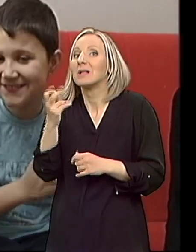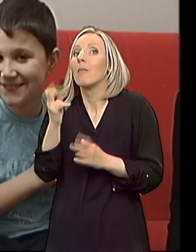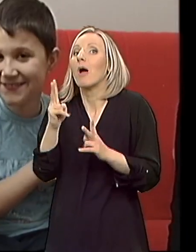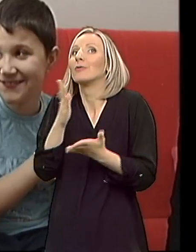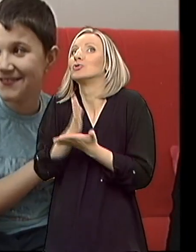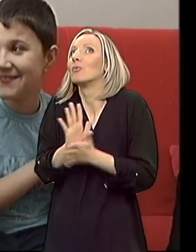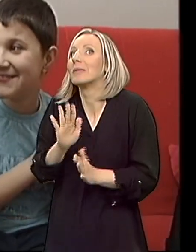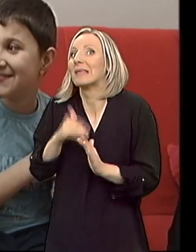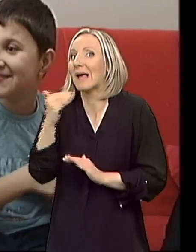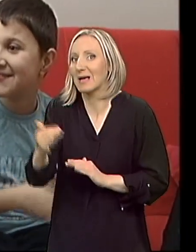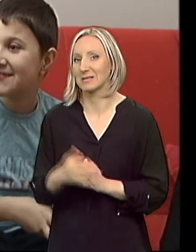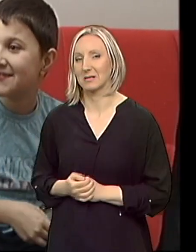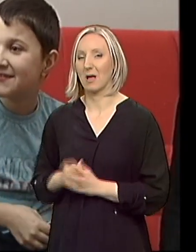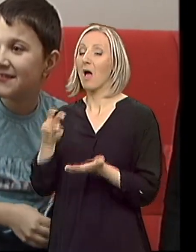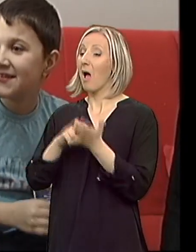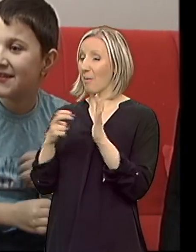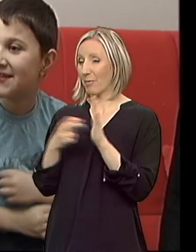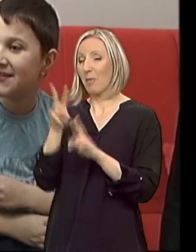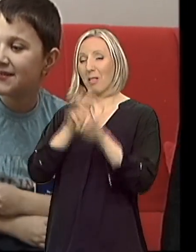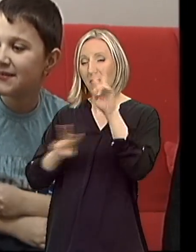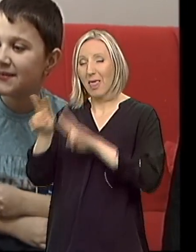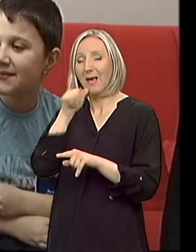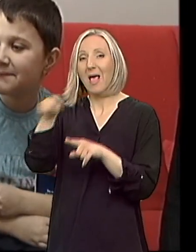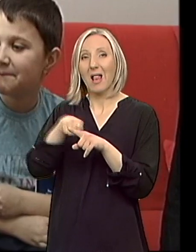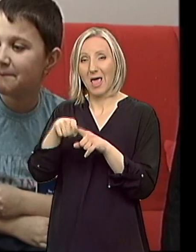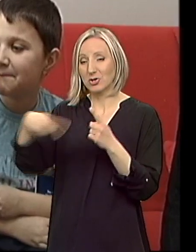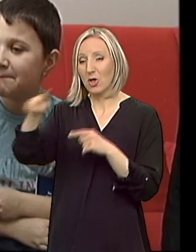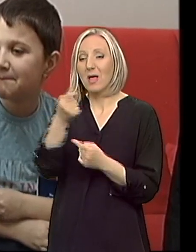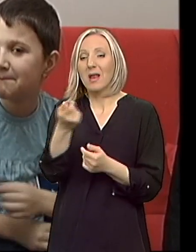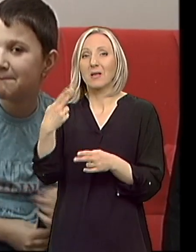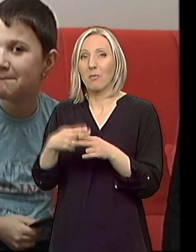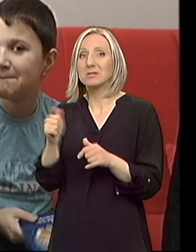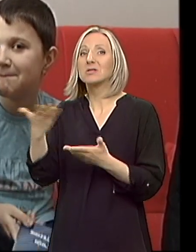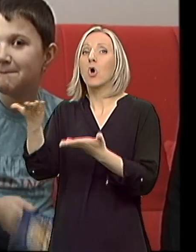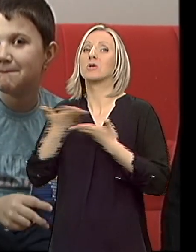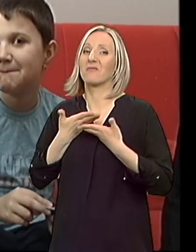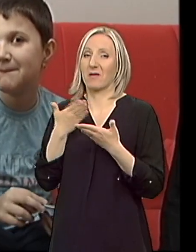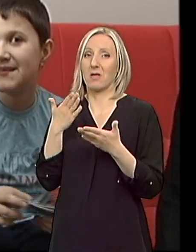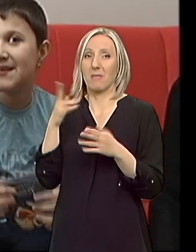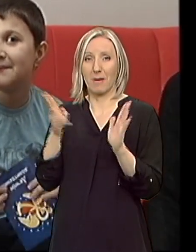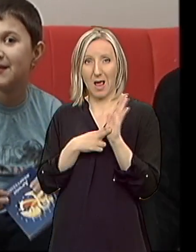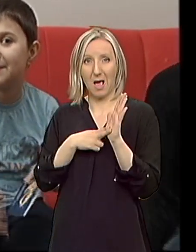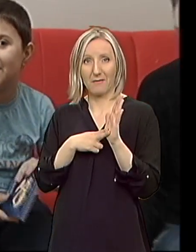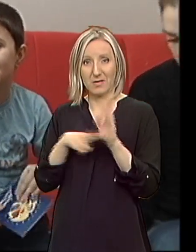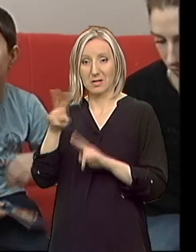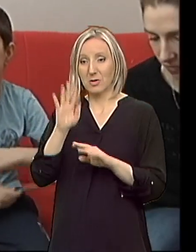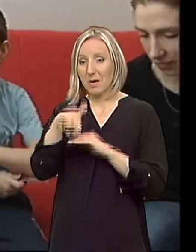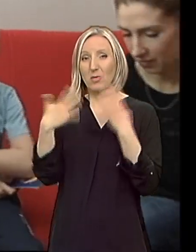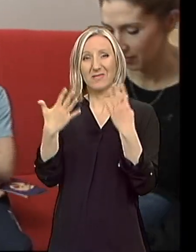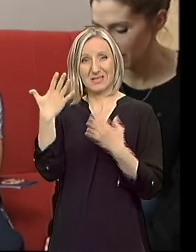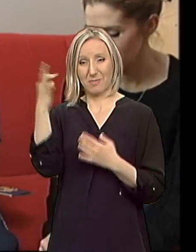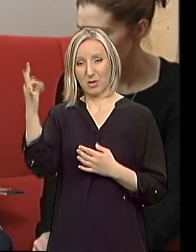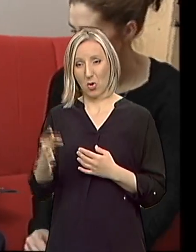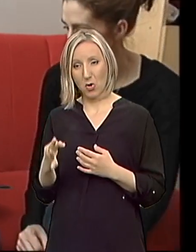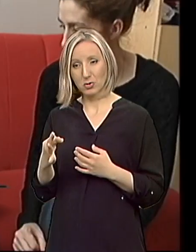Problemi u lečenju i nezi onih koji bolaju od redkih bolesti postoje u ostvarivanju prava na lečenju. Za više od 95%